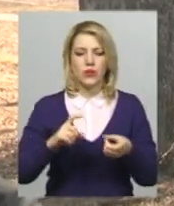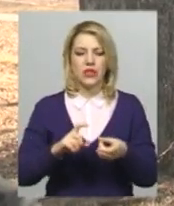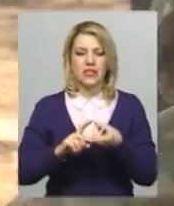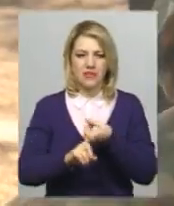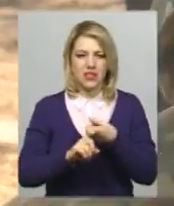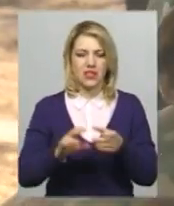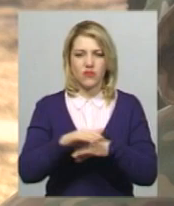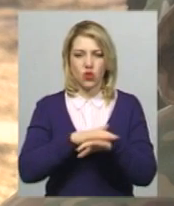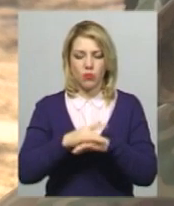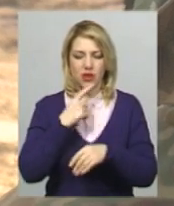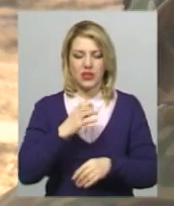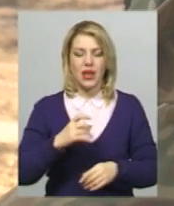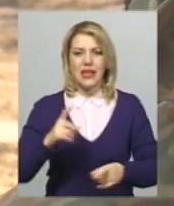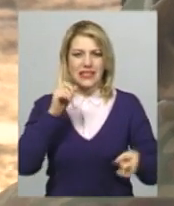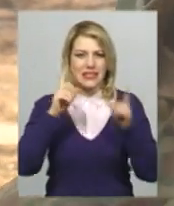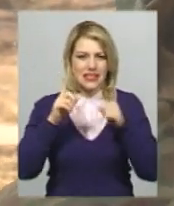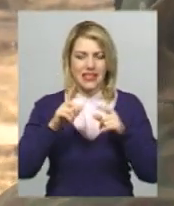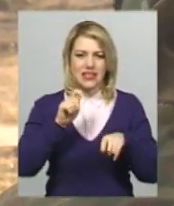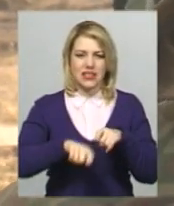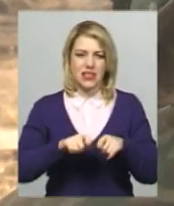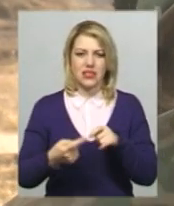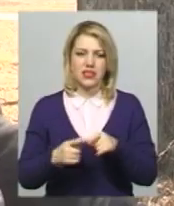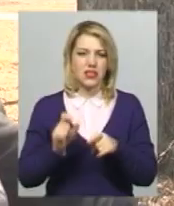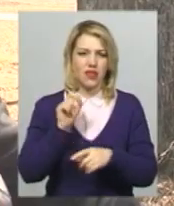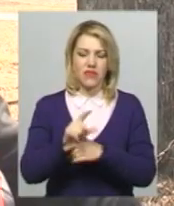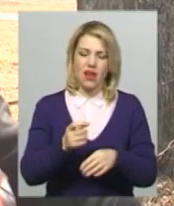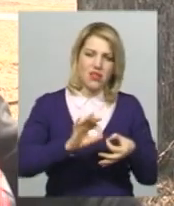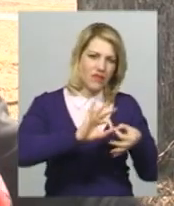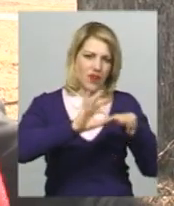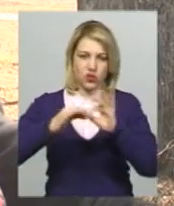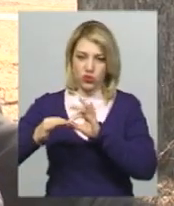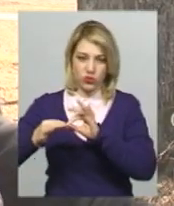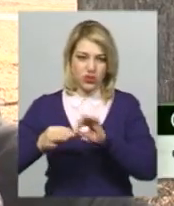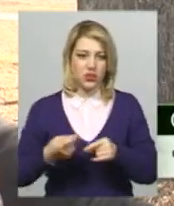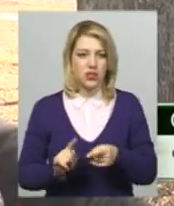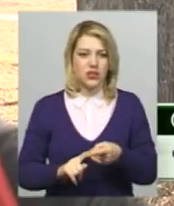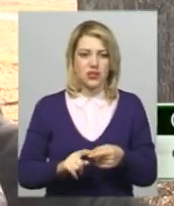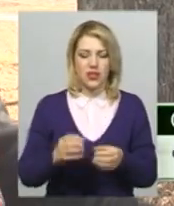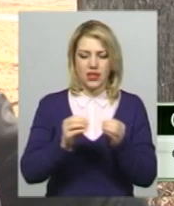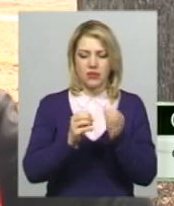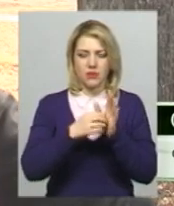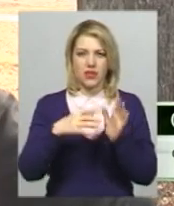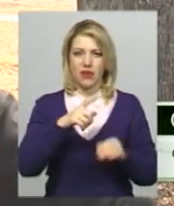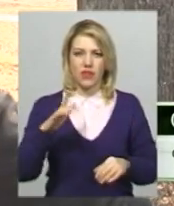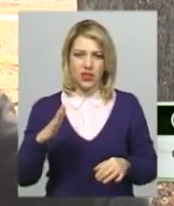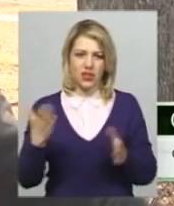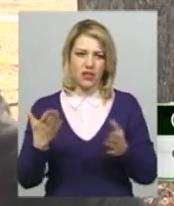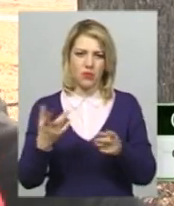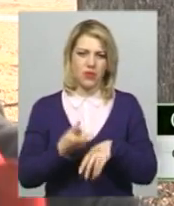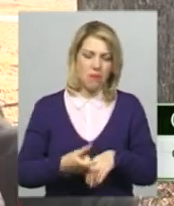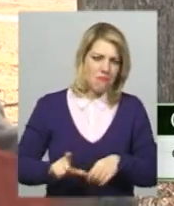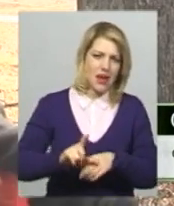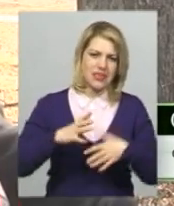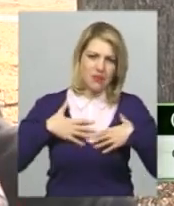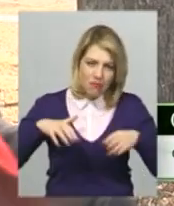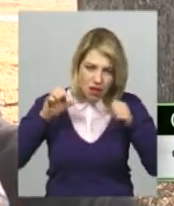Фугело каже, стрес-тест – це завдання надважкої складності. Даний стрес-тест зрахований на 10-15 хвилин, за який максимальна